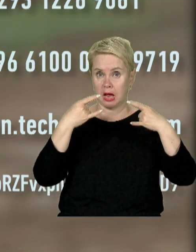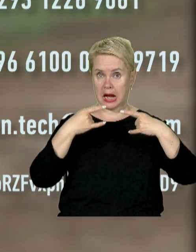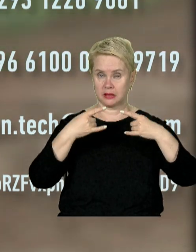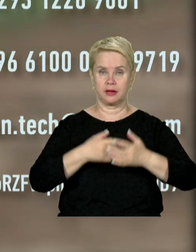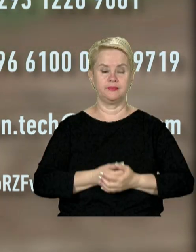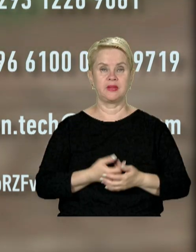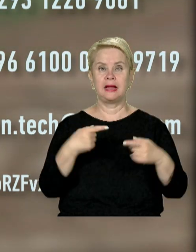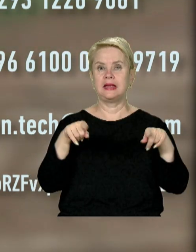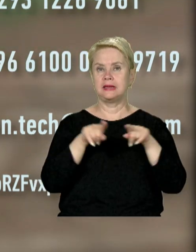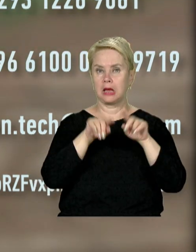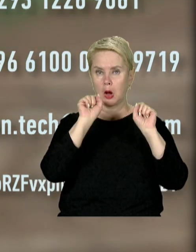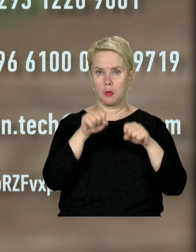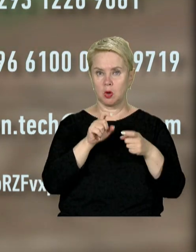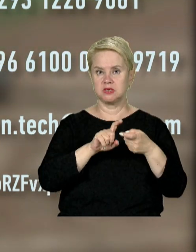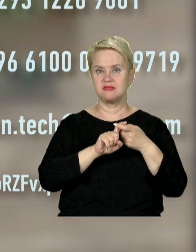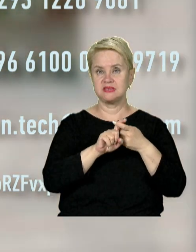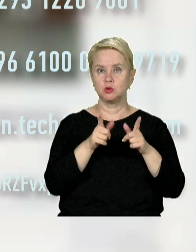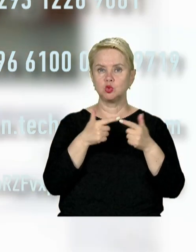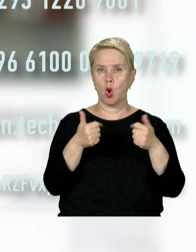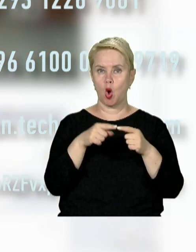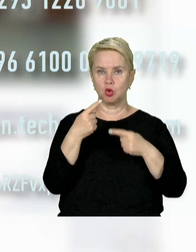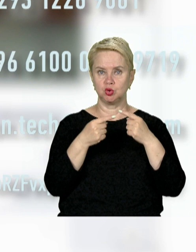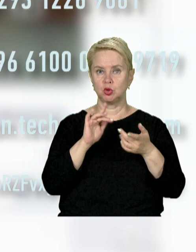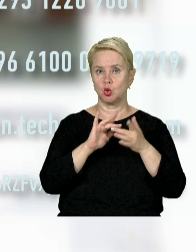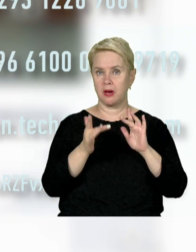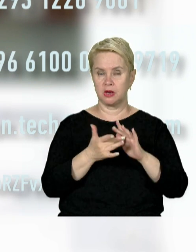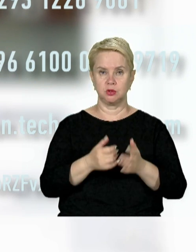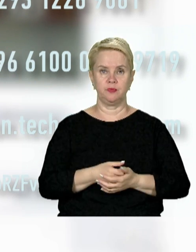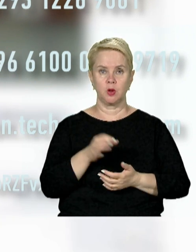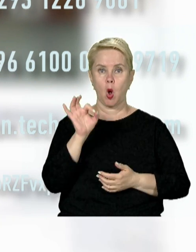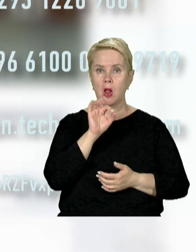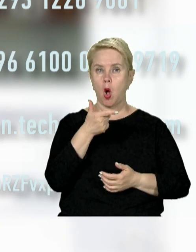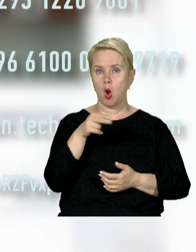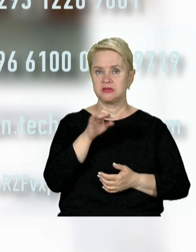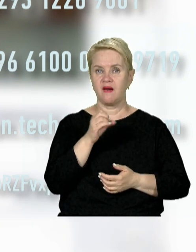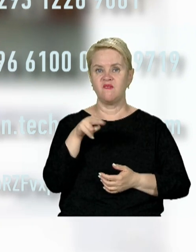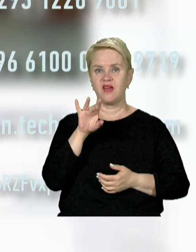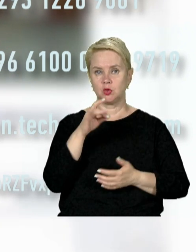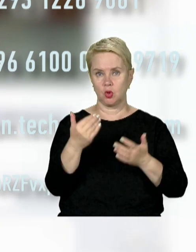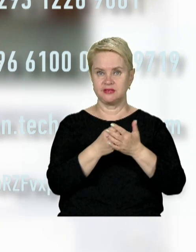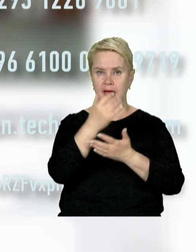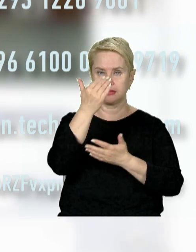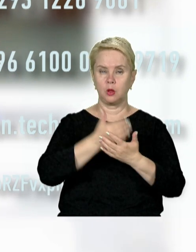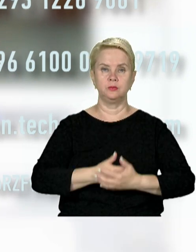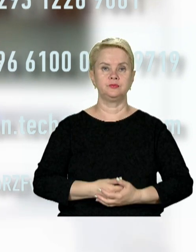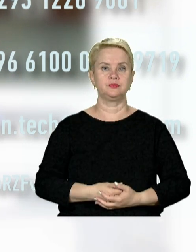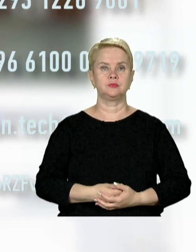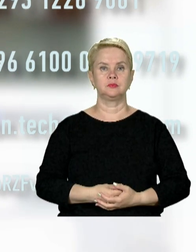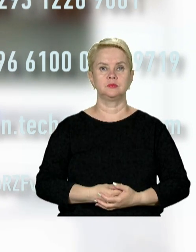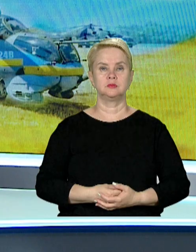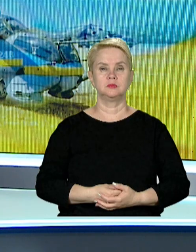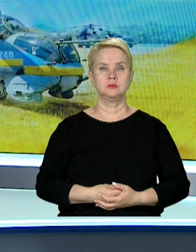екранах. Також можна зв'язатися з організаторами через соцмережі. Олена Городицька, Денис Ветров, новини 11 каналу.